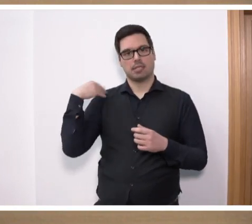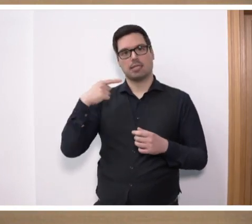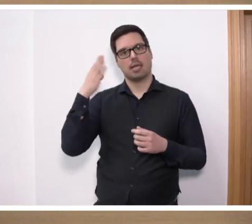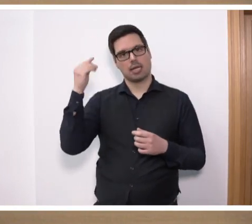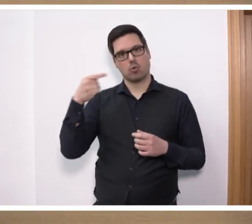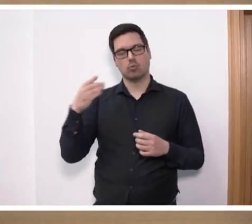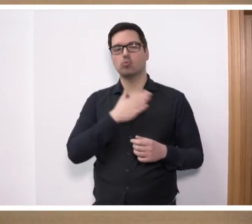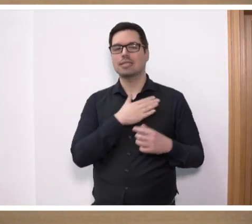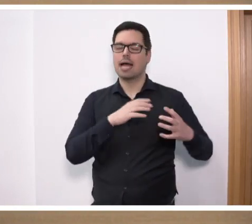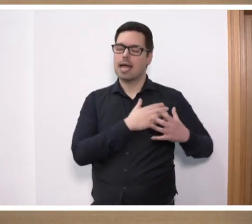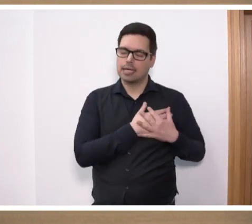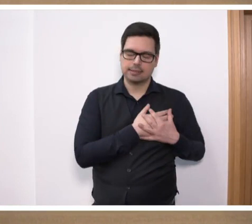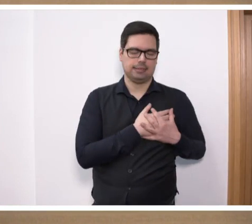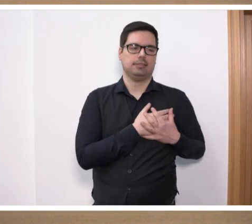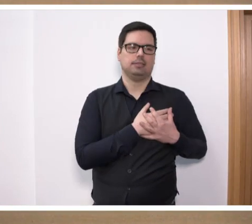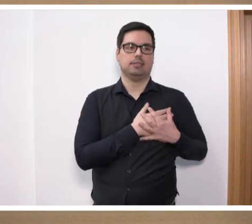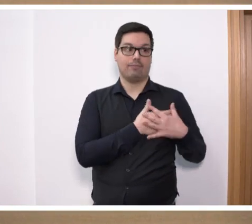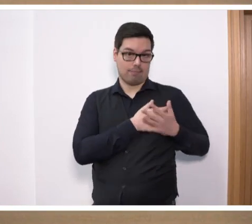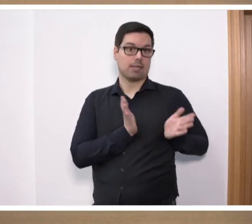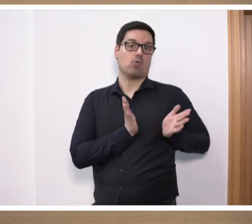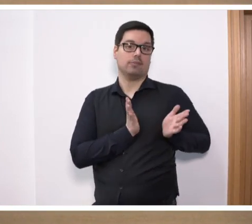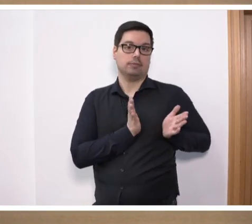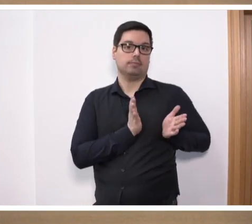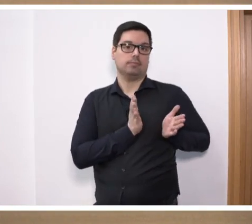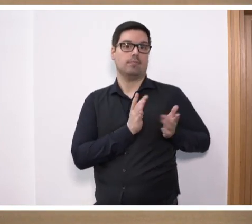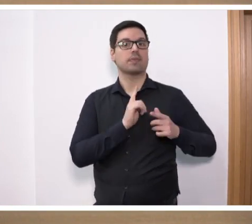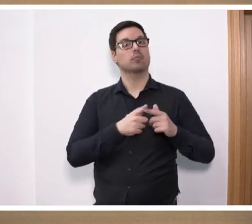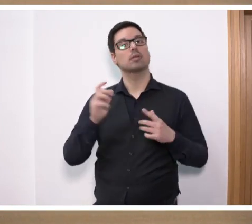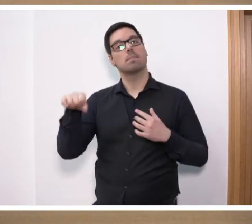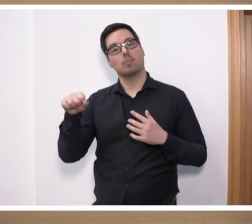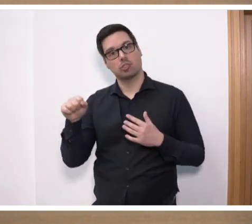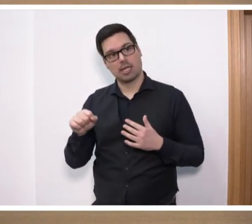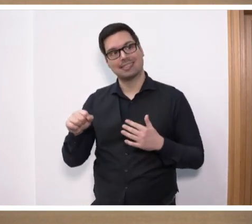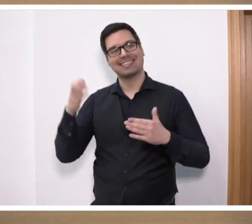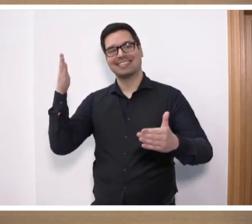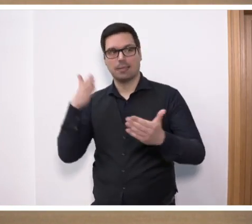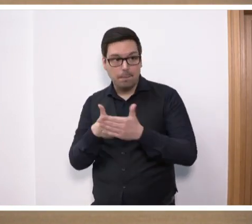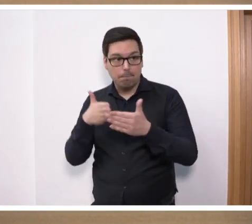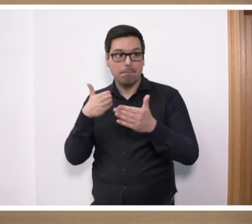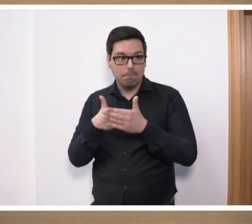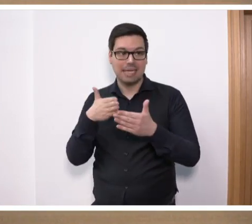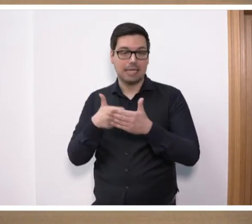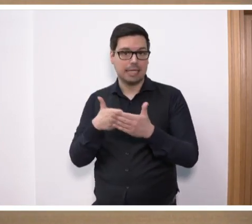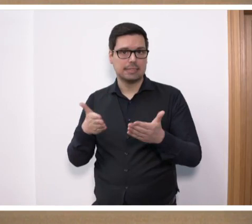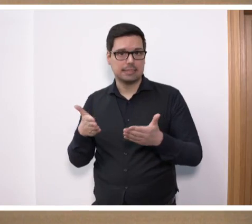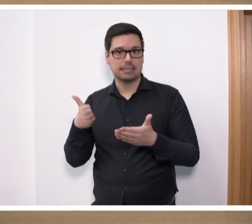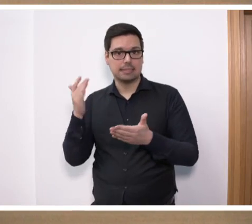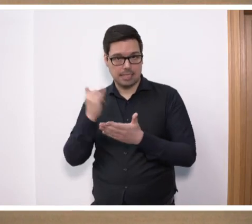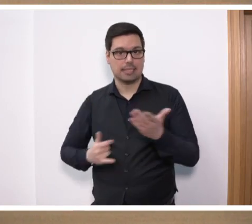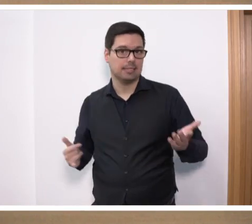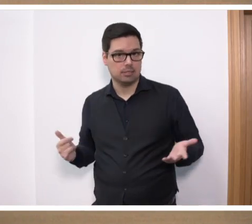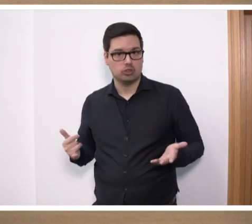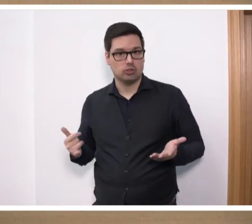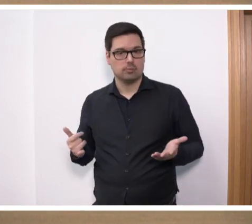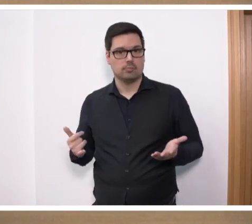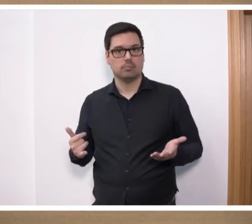unser Herz ist weit offen. Doch unsere Möglichkeiten, die sind endlich. Und ich sage Ihnen, dass